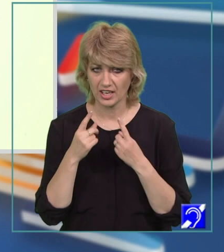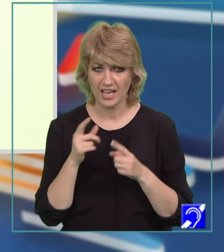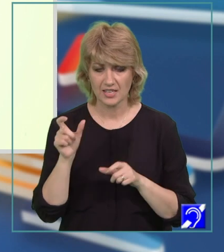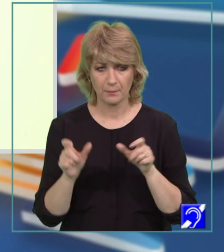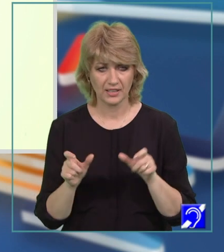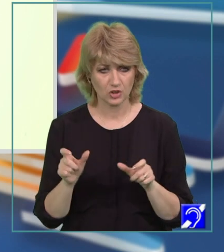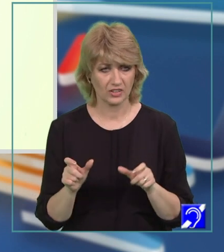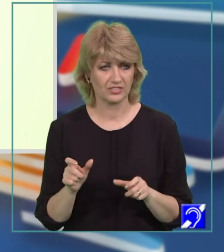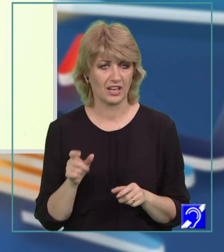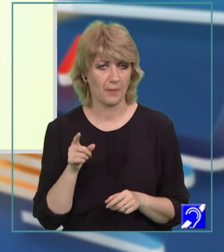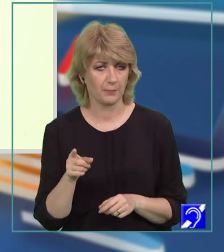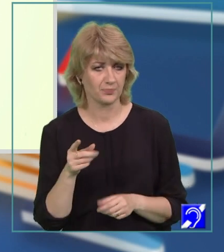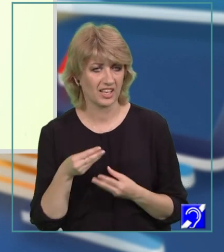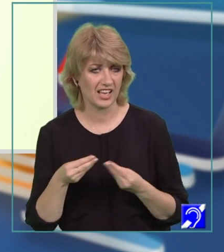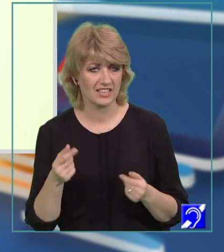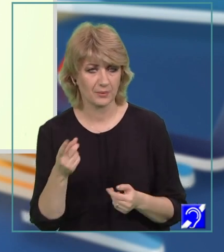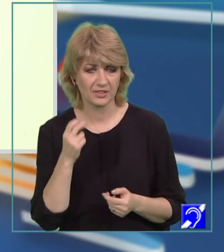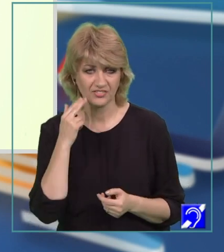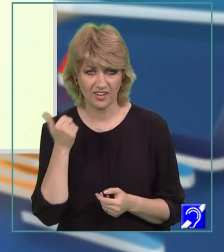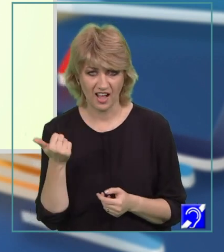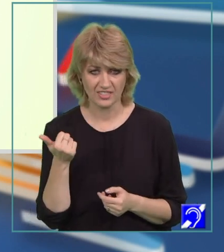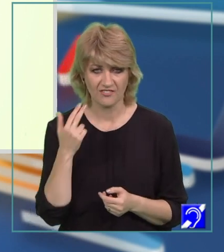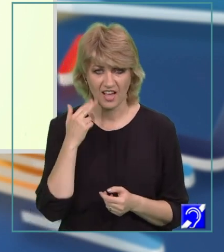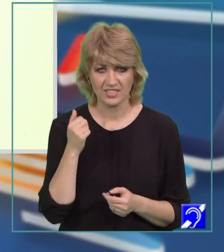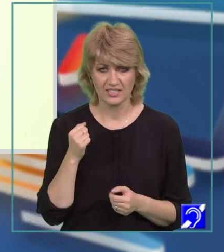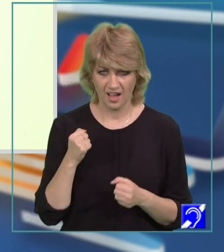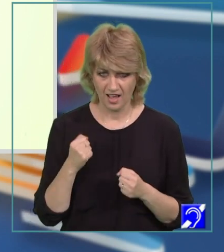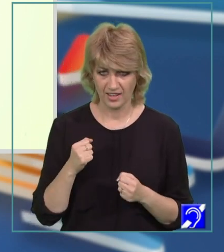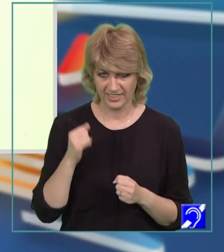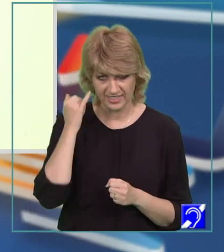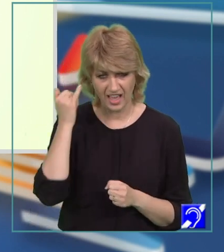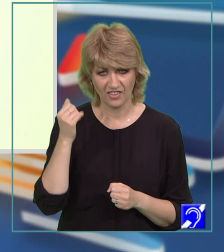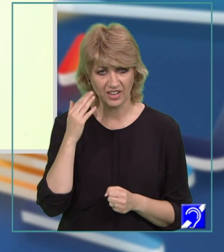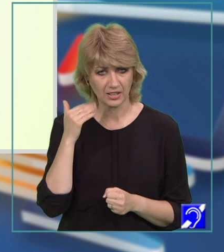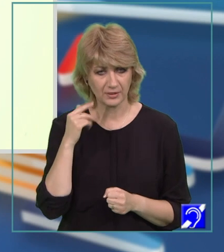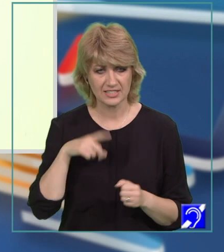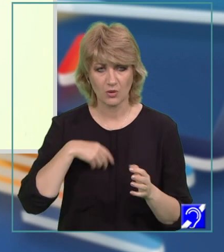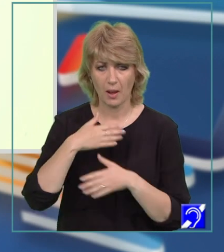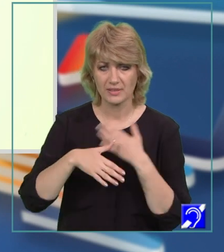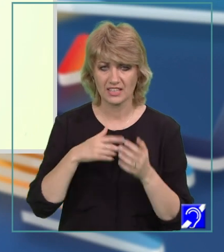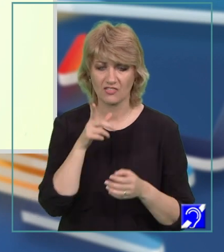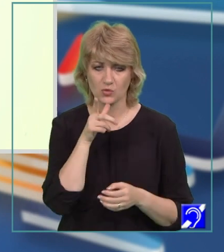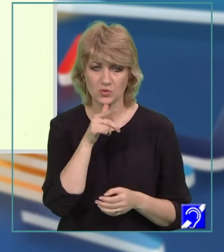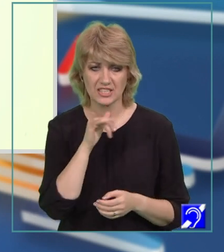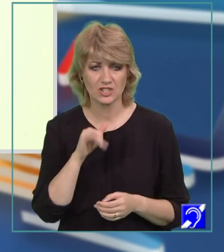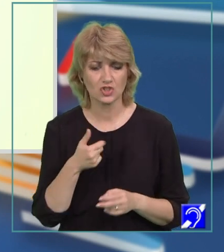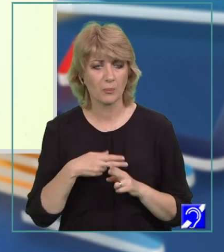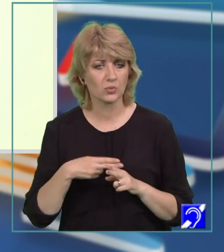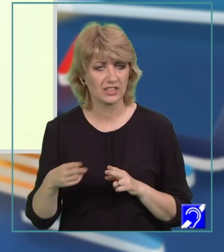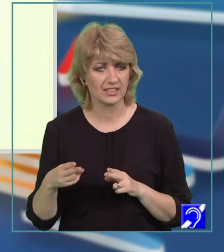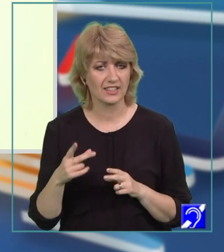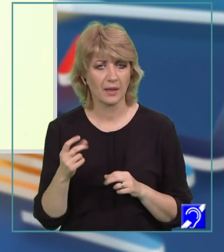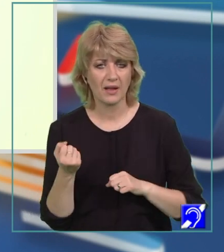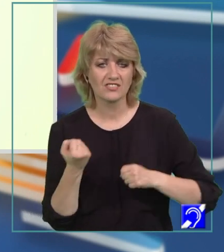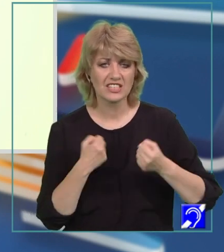grația, prin Antonia. Fata întărește ideea că feminitatea este un amestec de frumusețe și de puritate, de